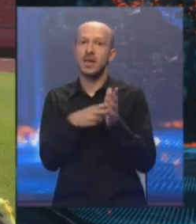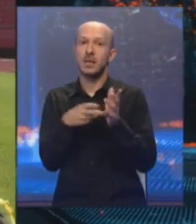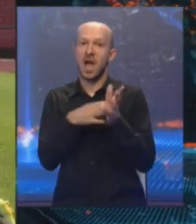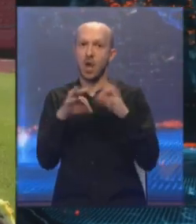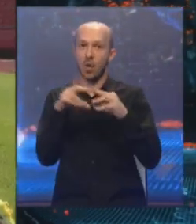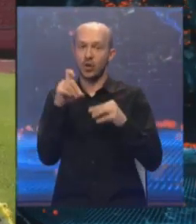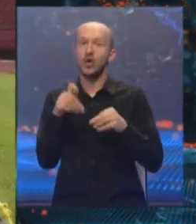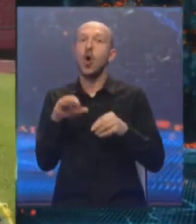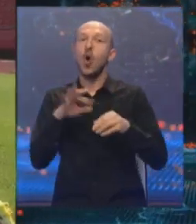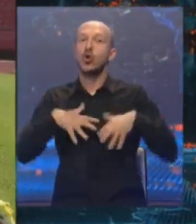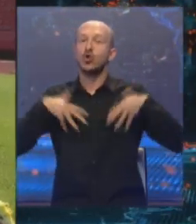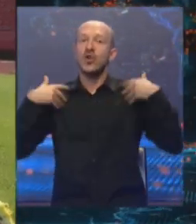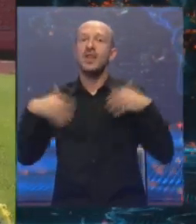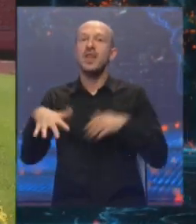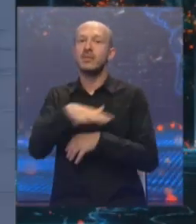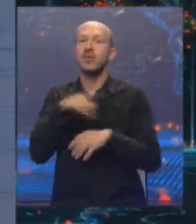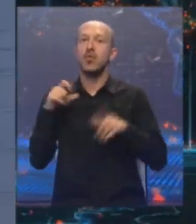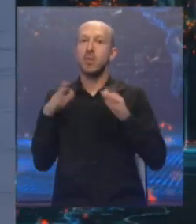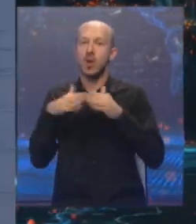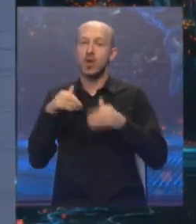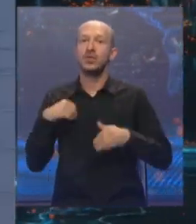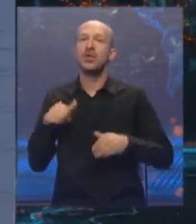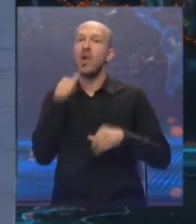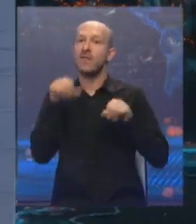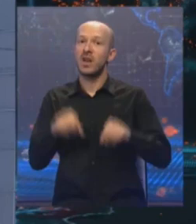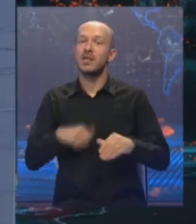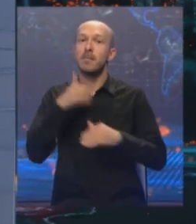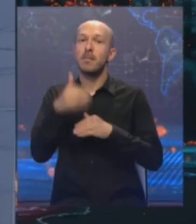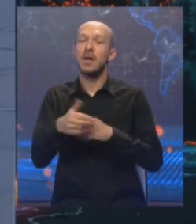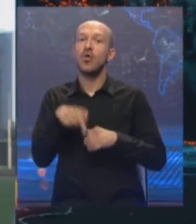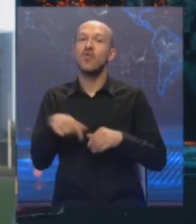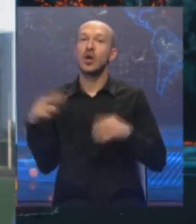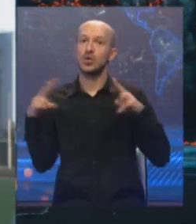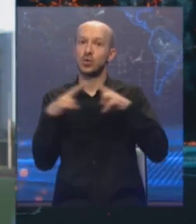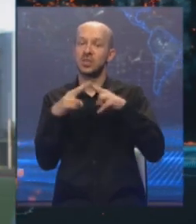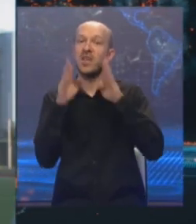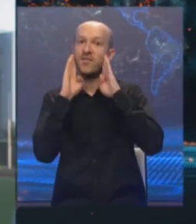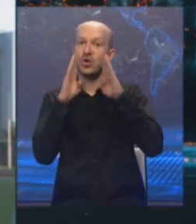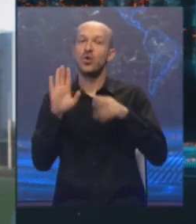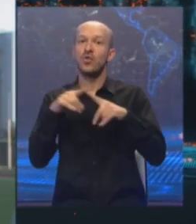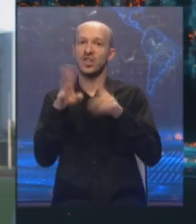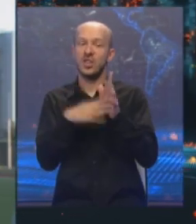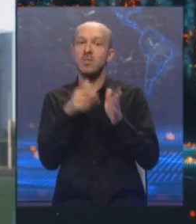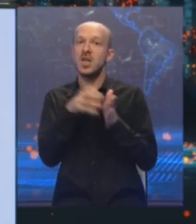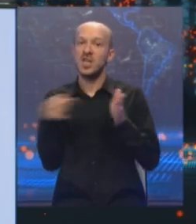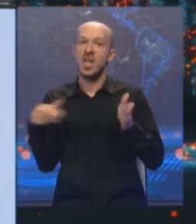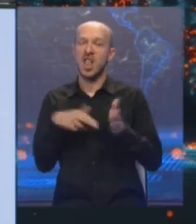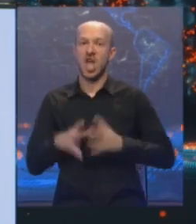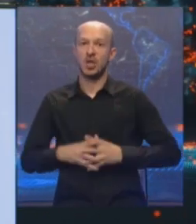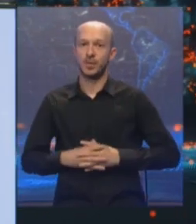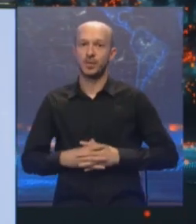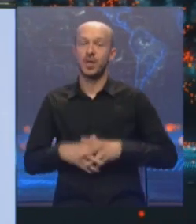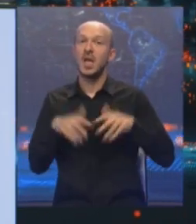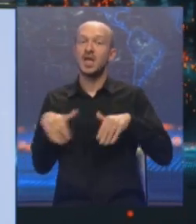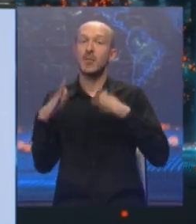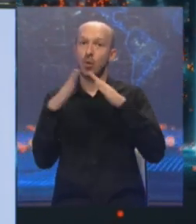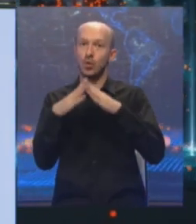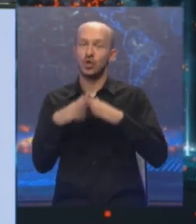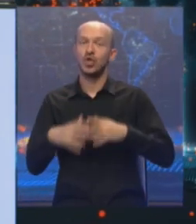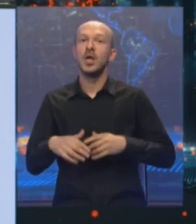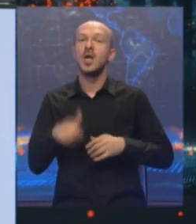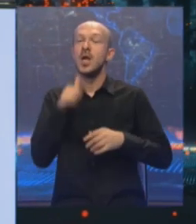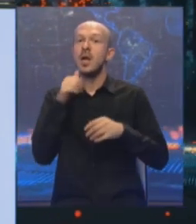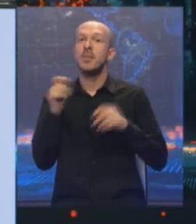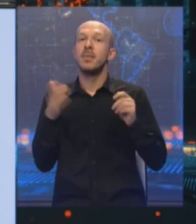Mihajlović oduševljen je atmosferom u Banjeluci koja vlada pred ovaj susret i vjeruje da njegov tim ide dalje. Ovo igramo kući pre naših